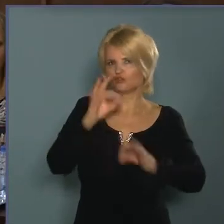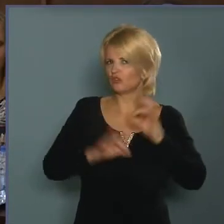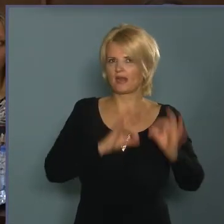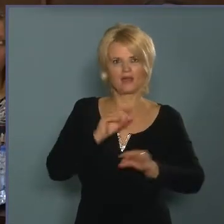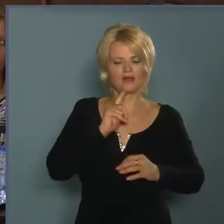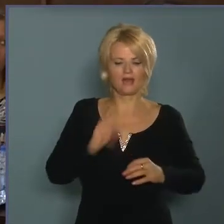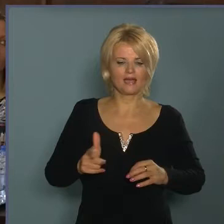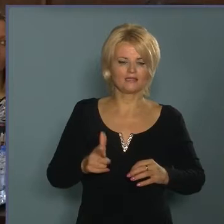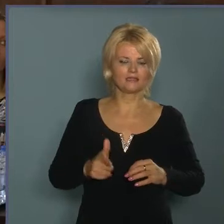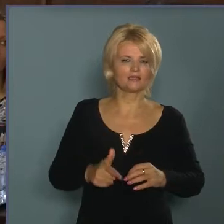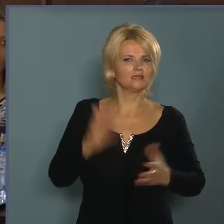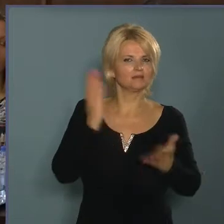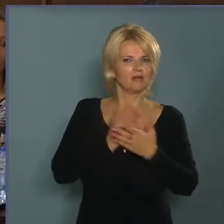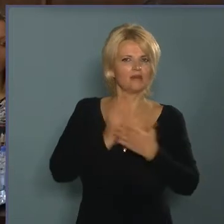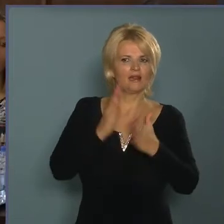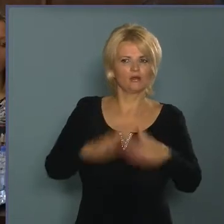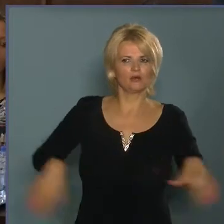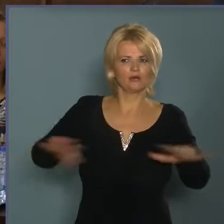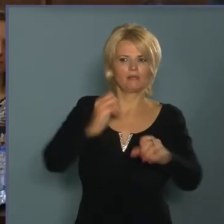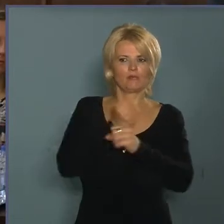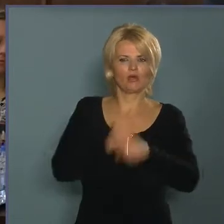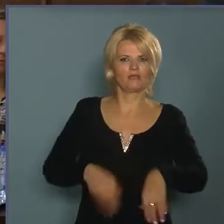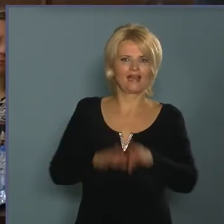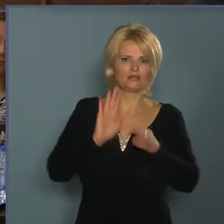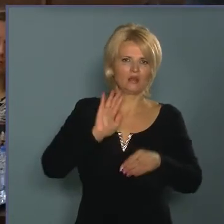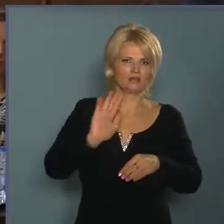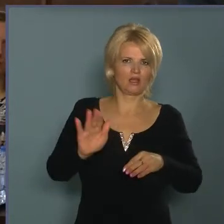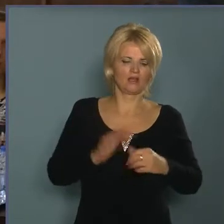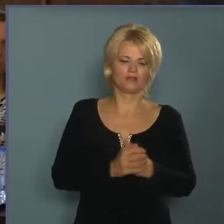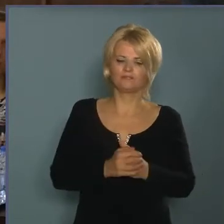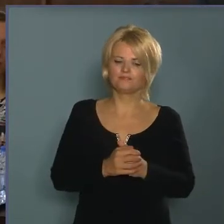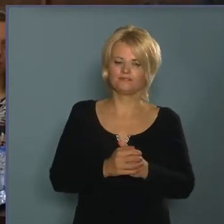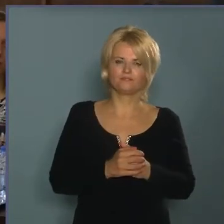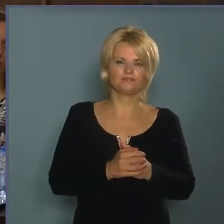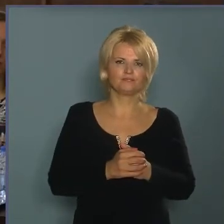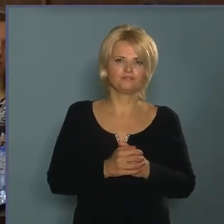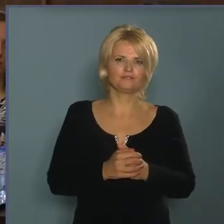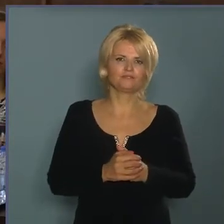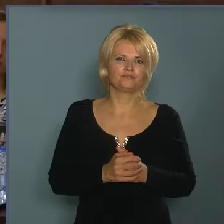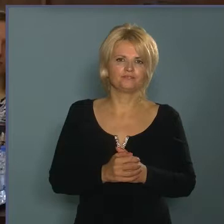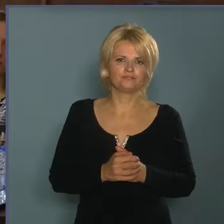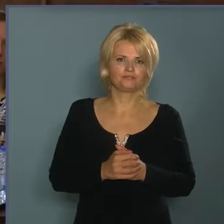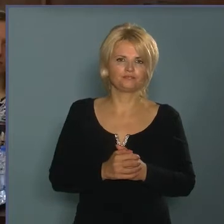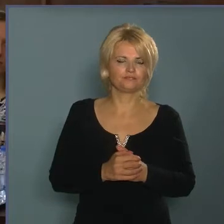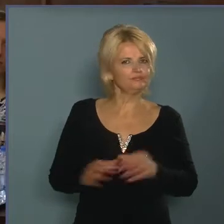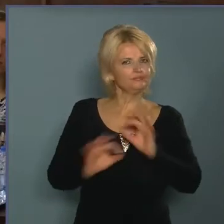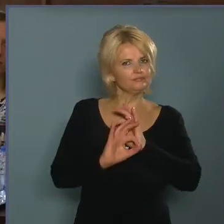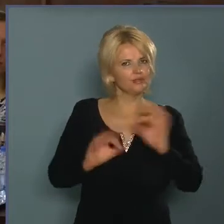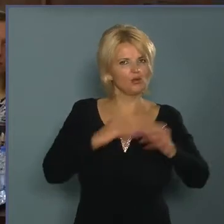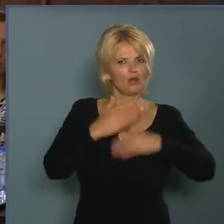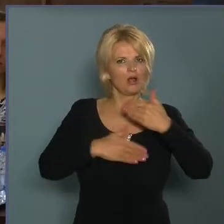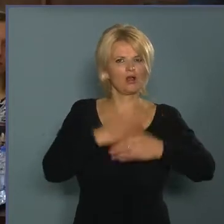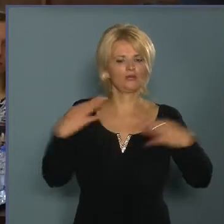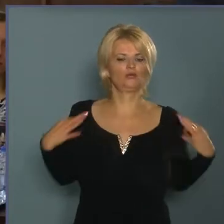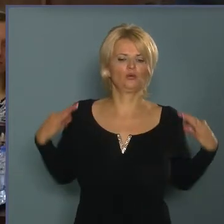körülményeink lesznek a munkatársaimnak, ami a jelenleghez képes jelentős változás lesz. Nagyon jól